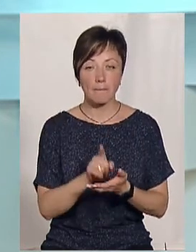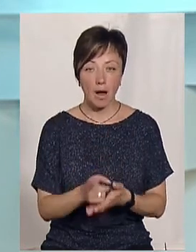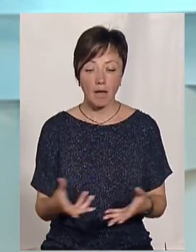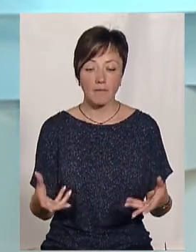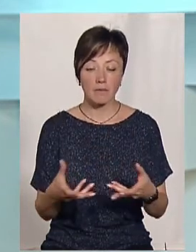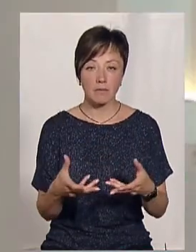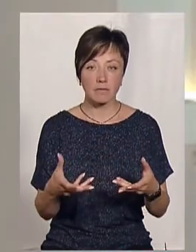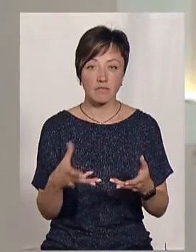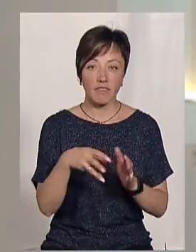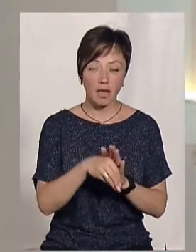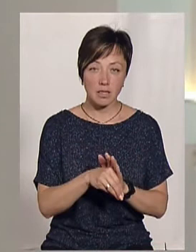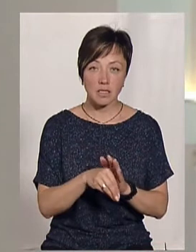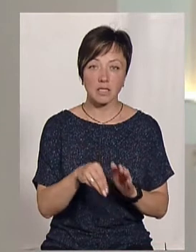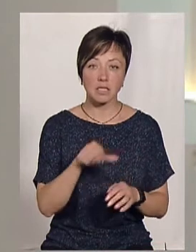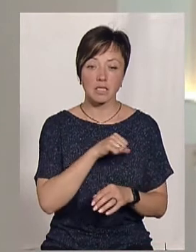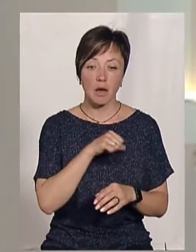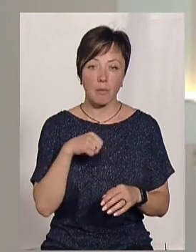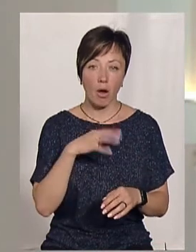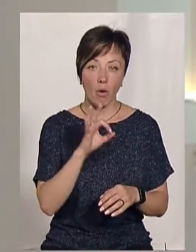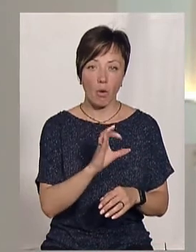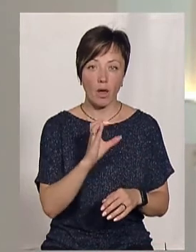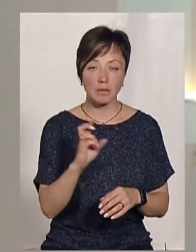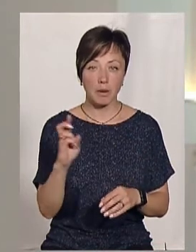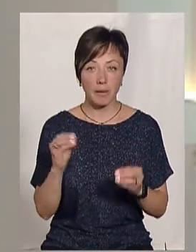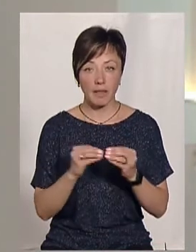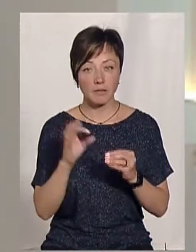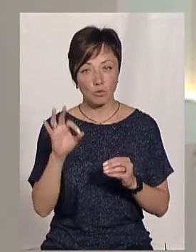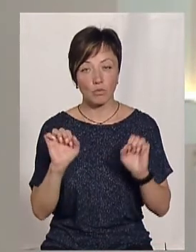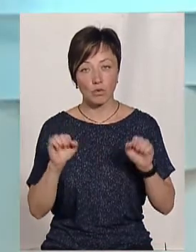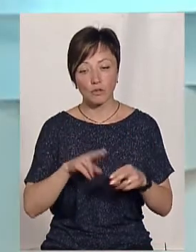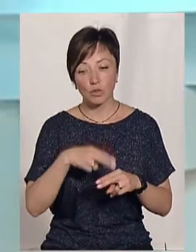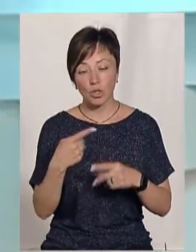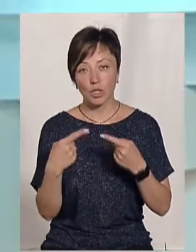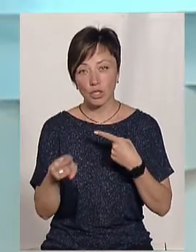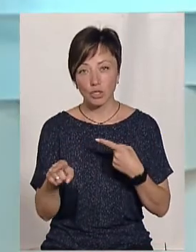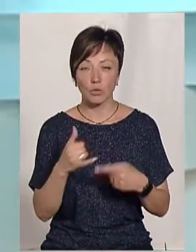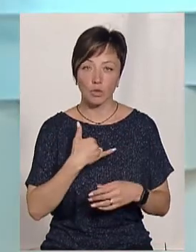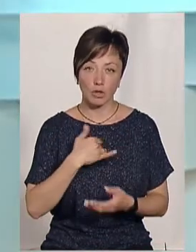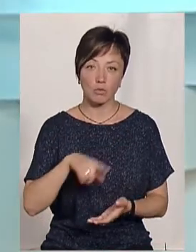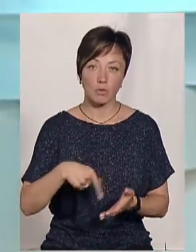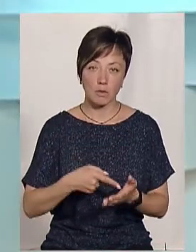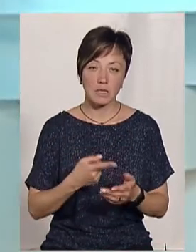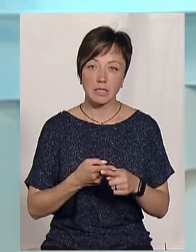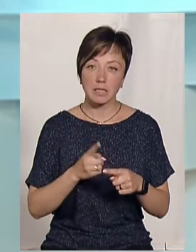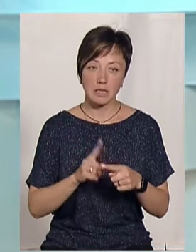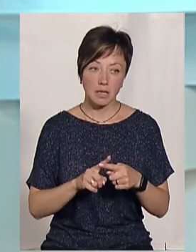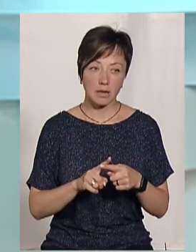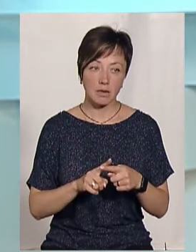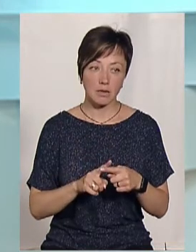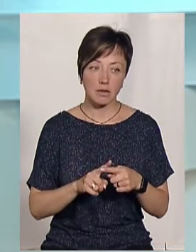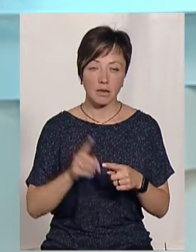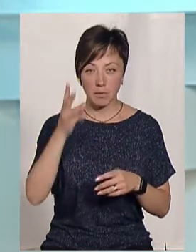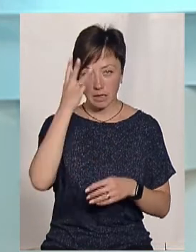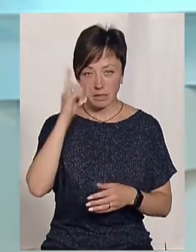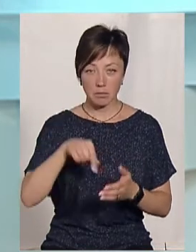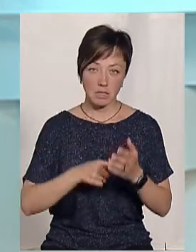внести будинок, тобто СББ. Ще інших 10% може відшкодувати хтось інший. В нашому місті це взяло на себе